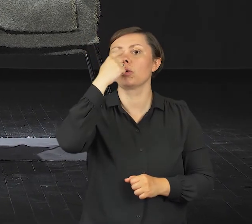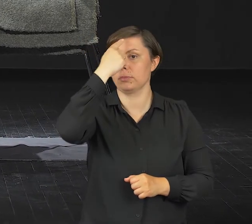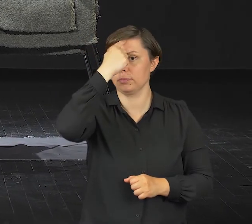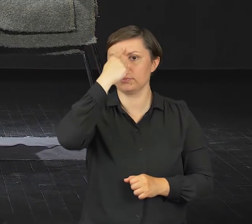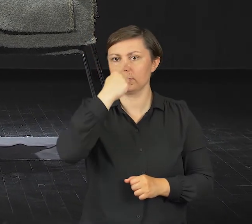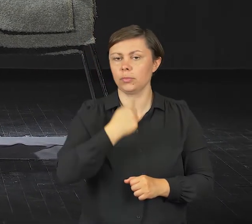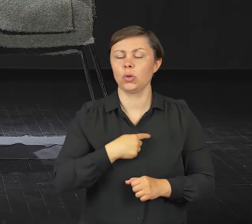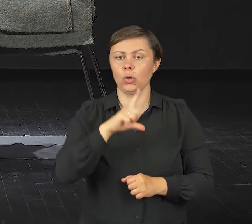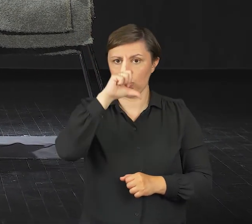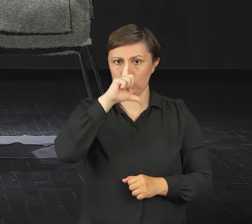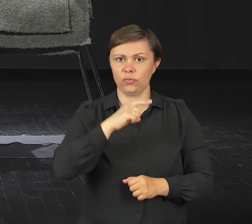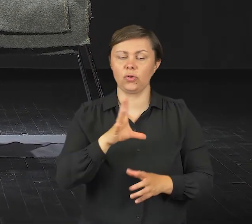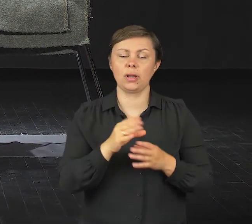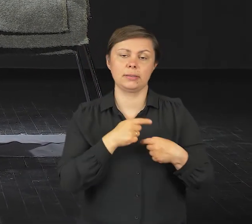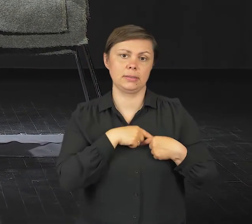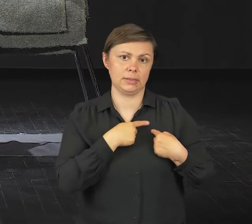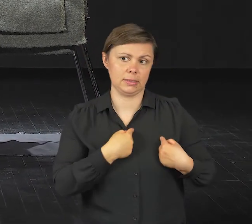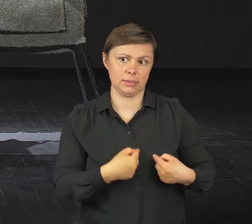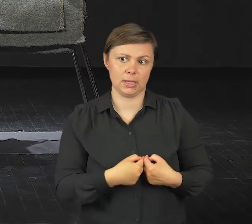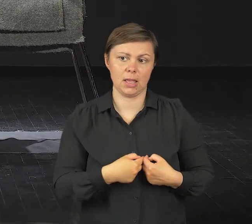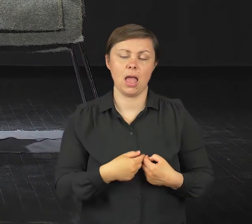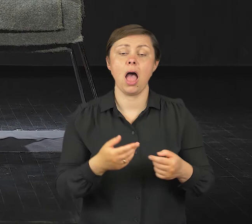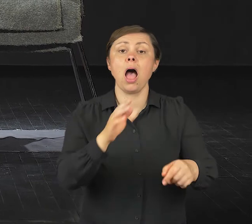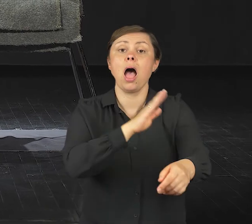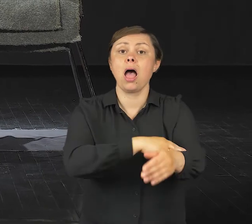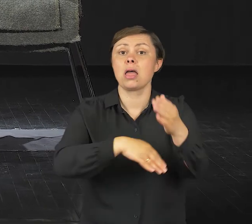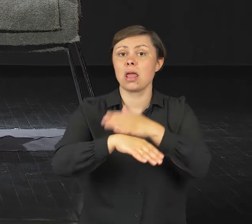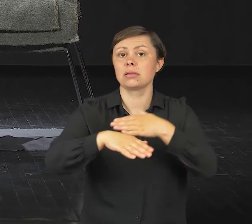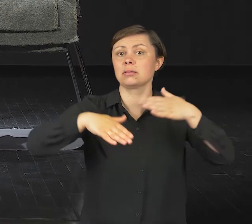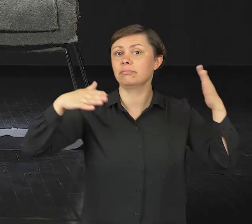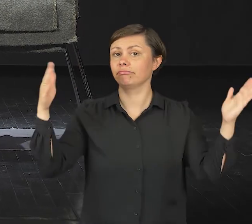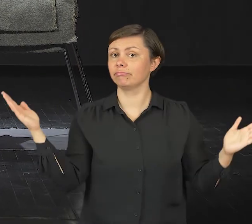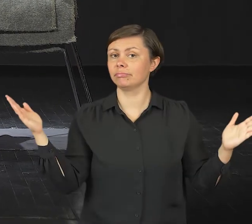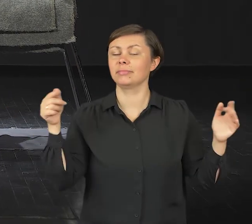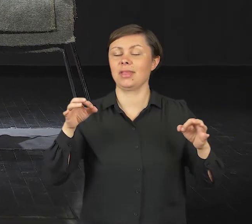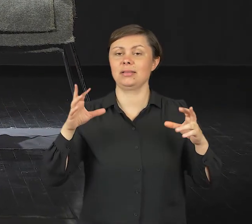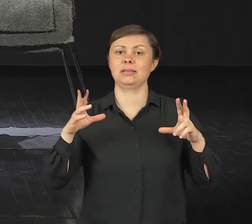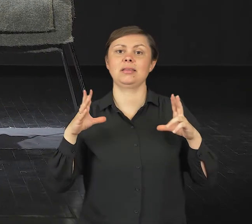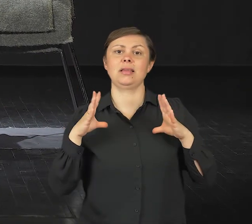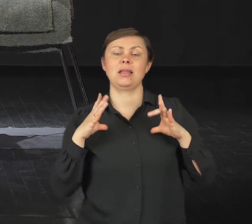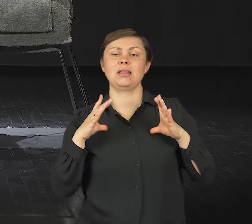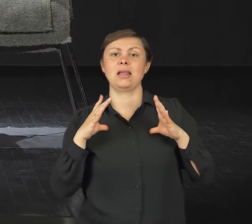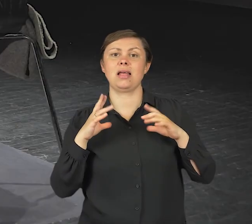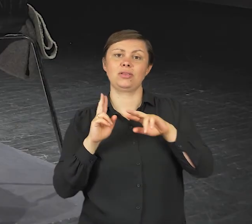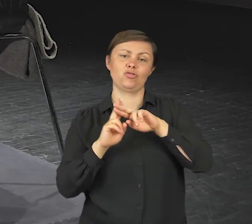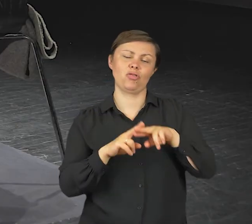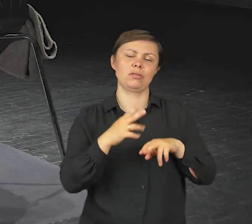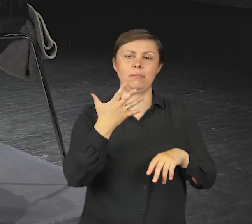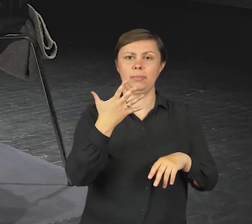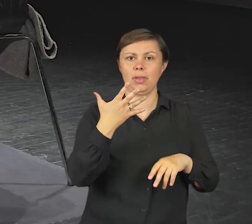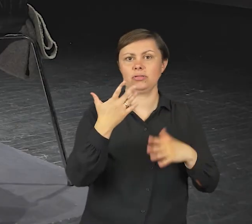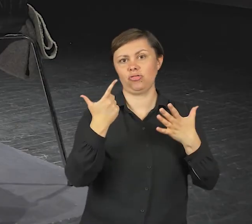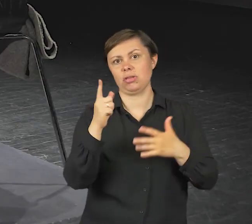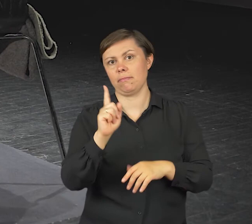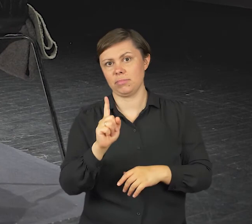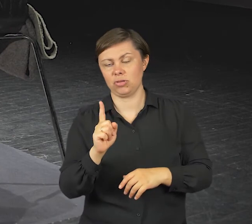Ręce przeniesiesz po bokach i w takim relaksie zostaniesz na pięć, może siedem